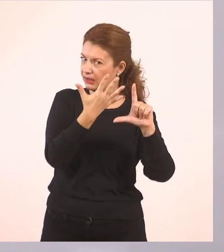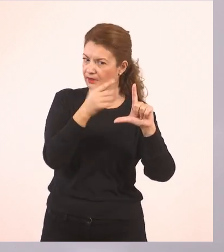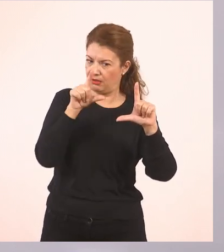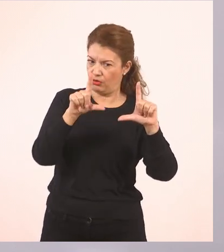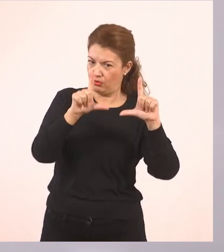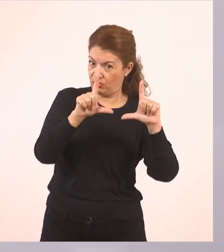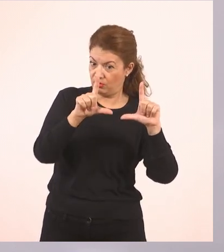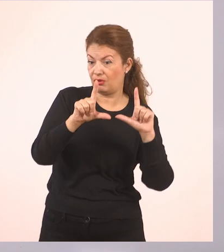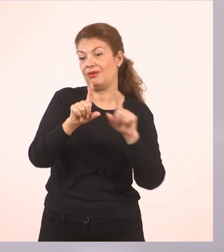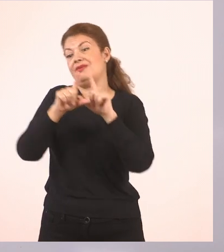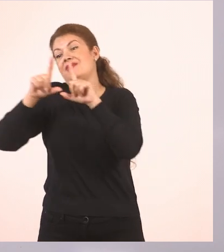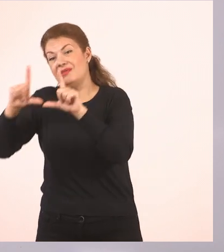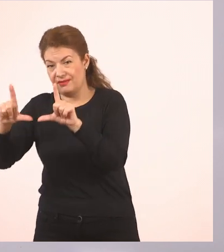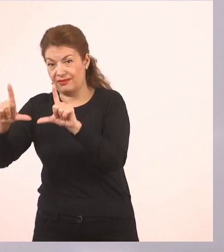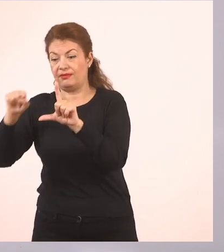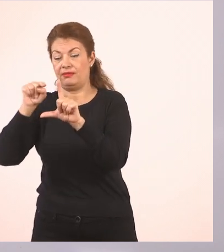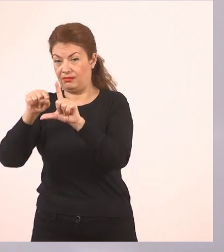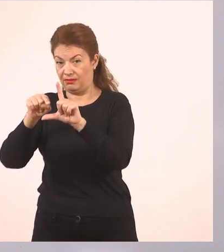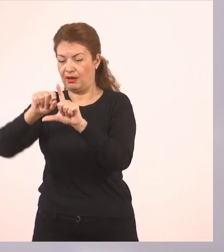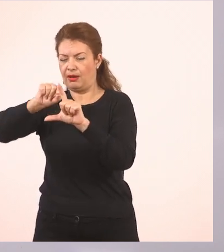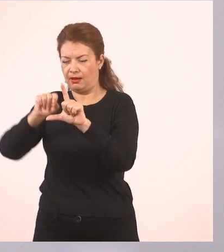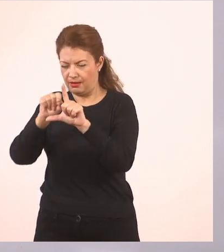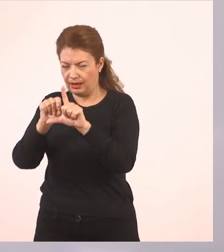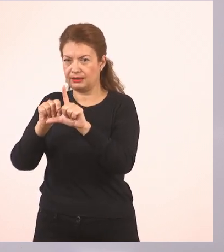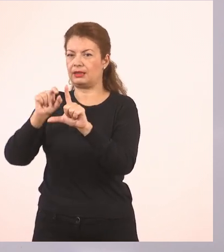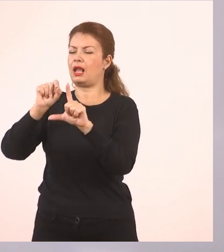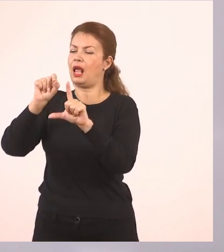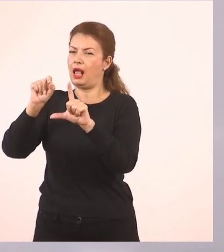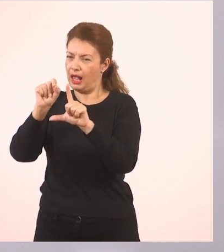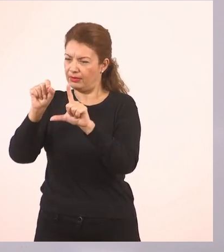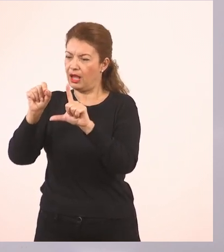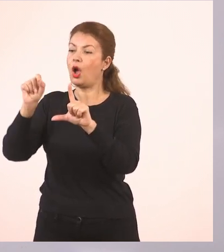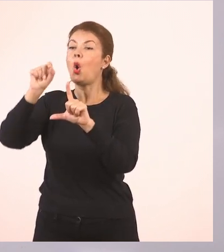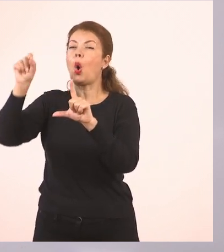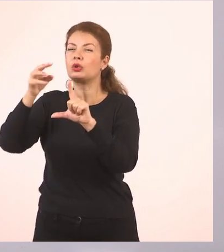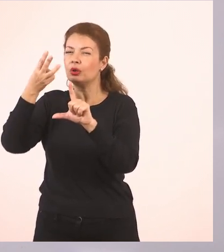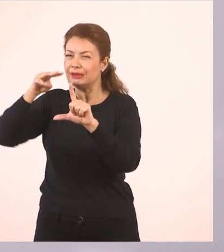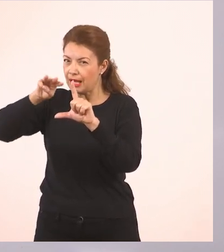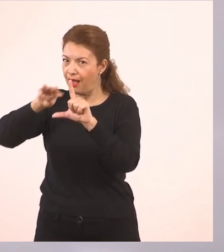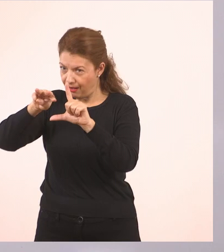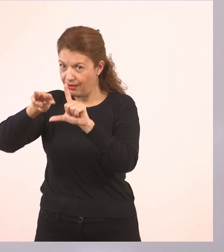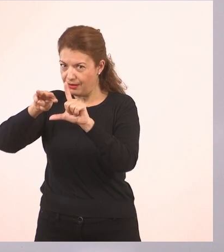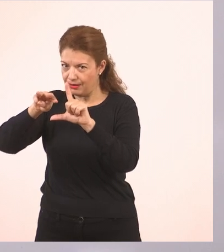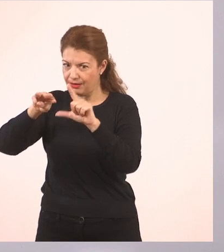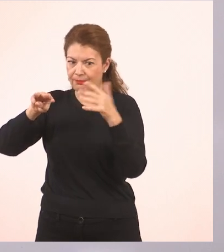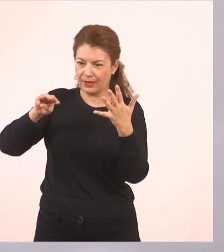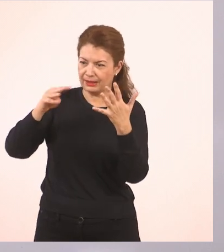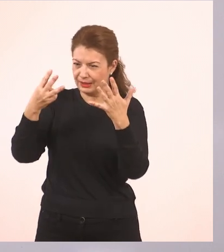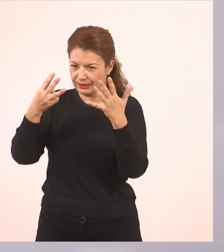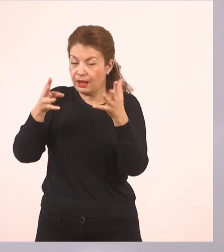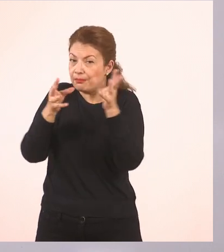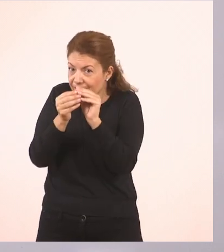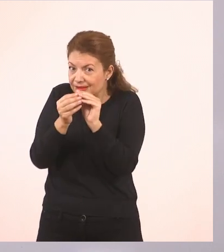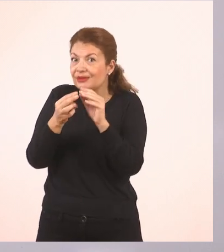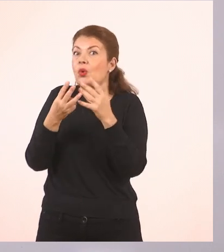ανοιχτοί, μη το ξεχάσεις. Και 6, 7, 8. Το νούμερο 8 τώρα